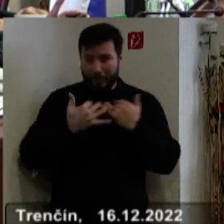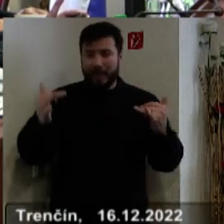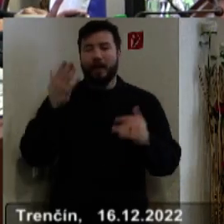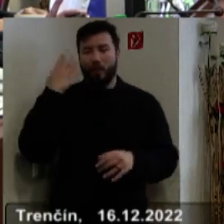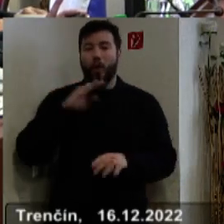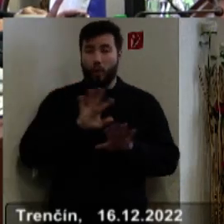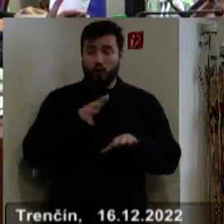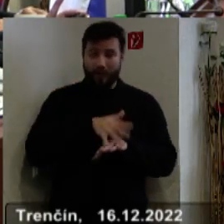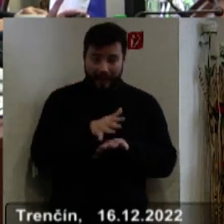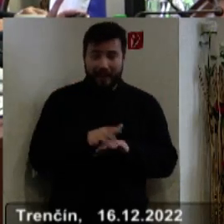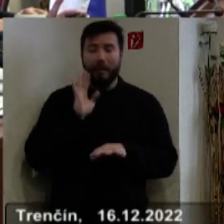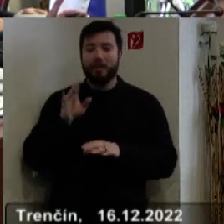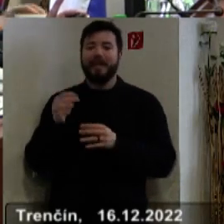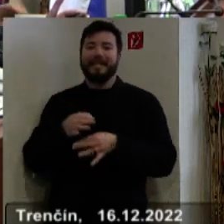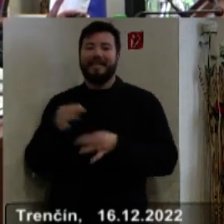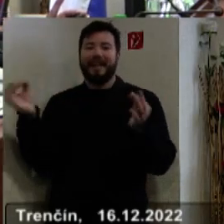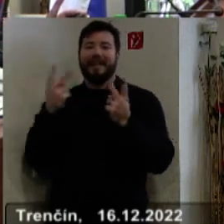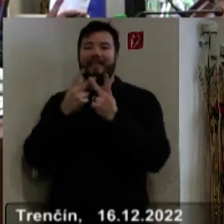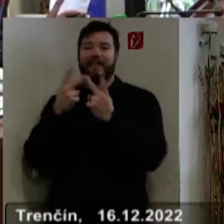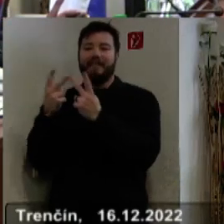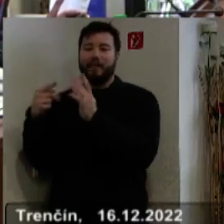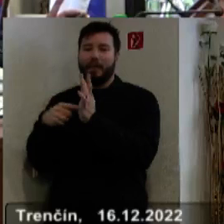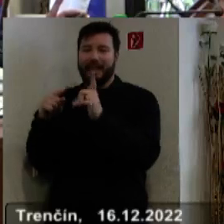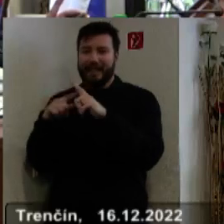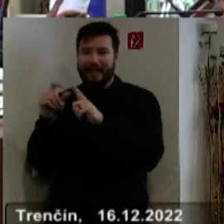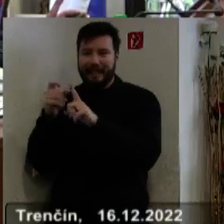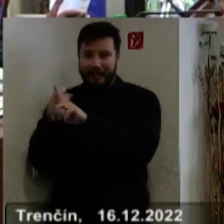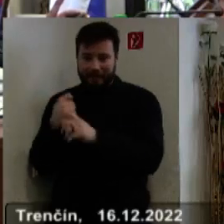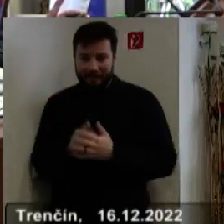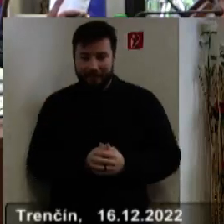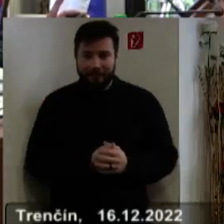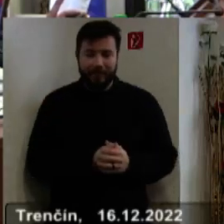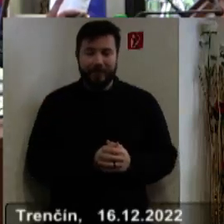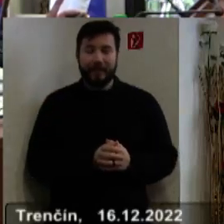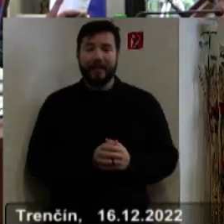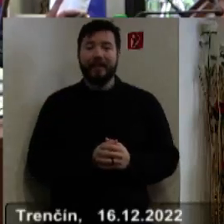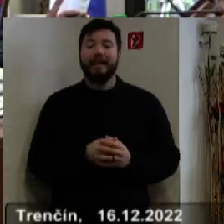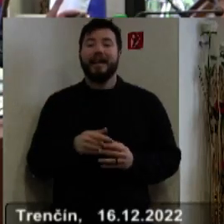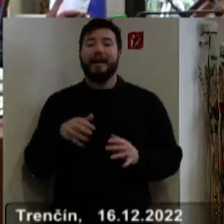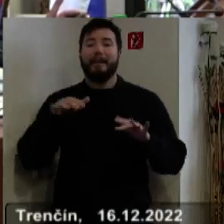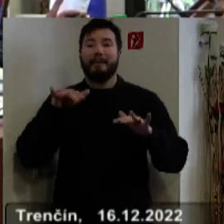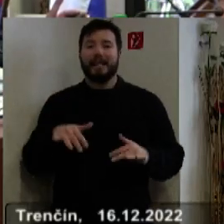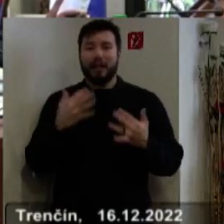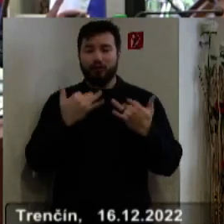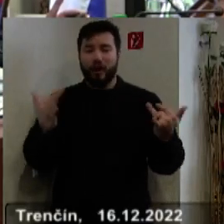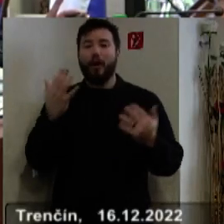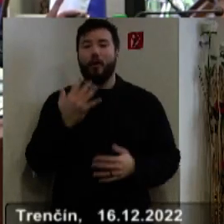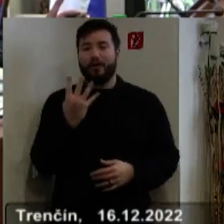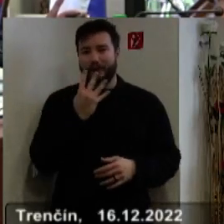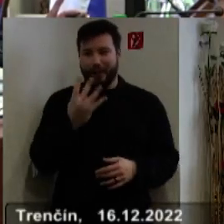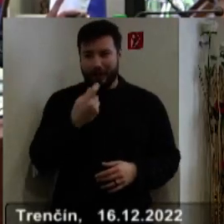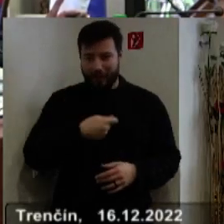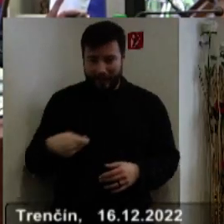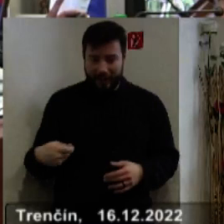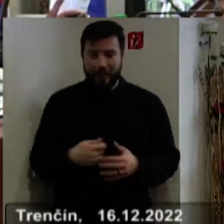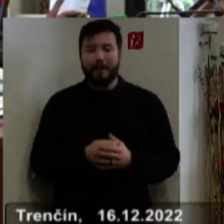webovej stránke TSK. A podľa prezenčky zo 44 poslancov by malo